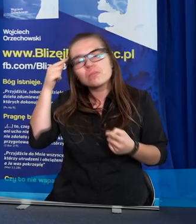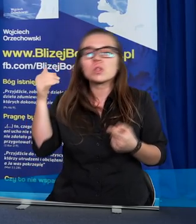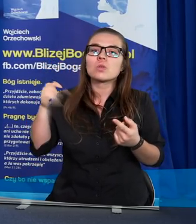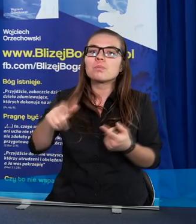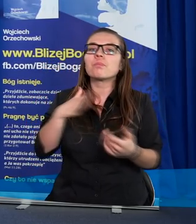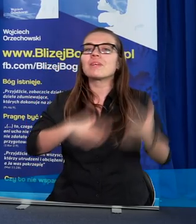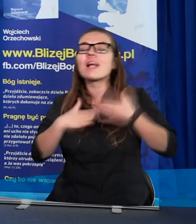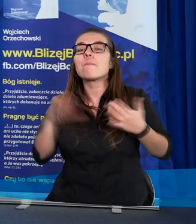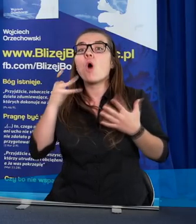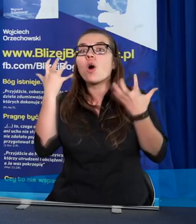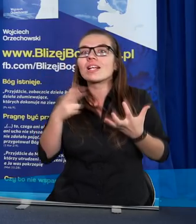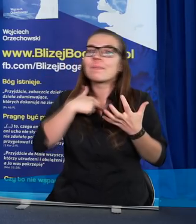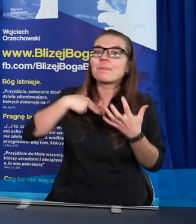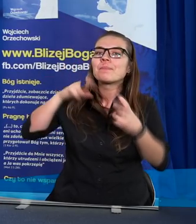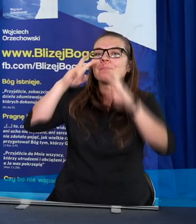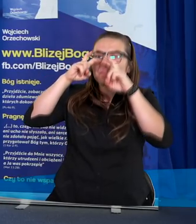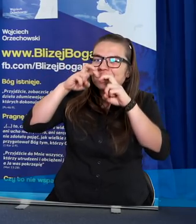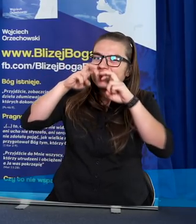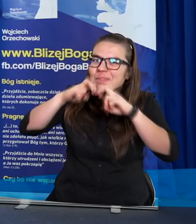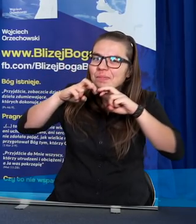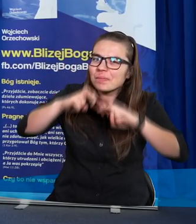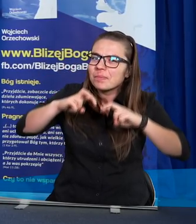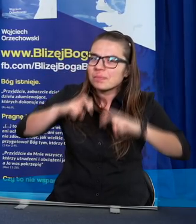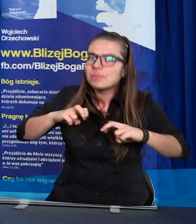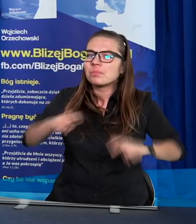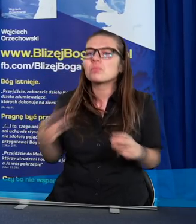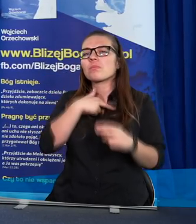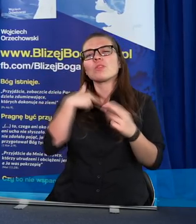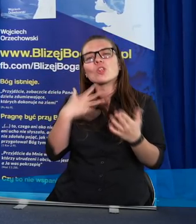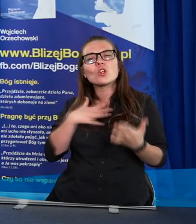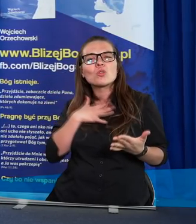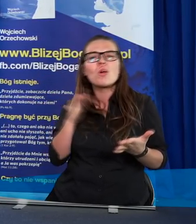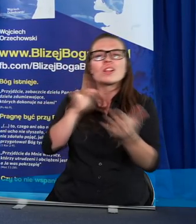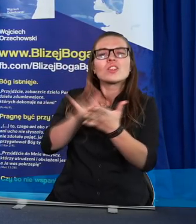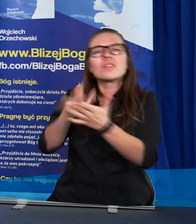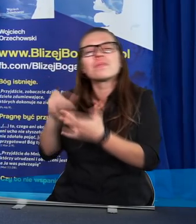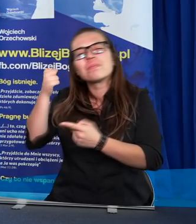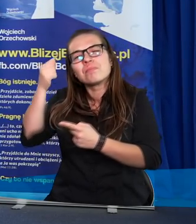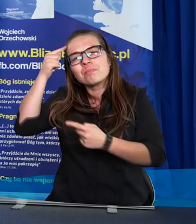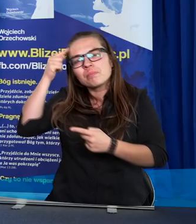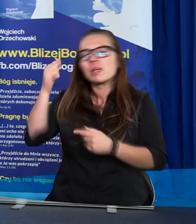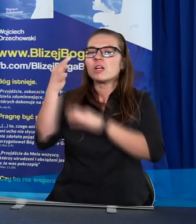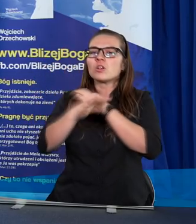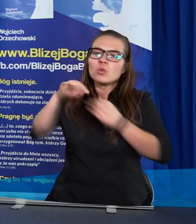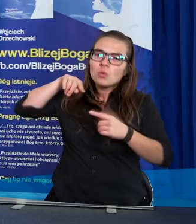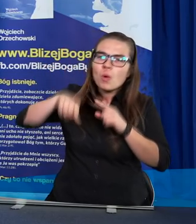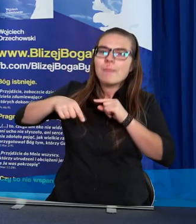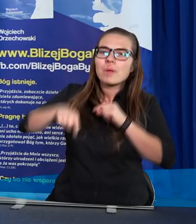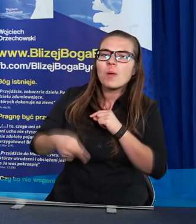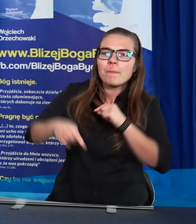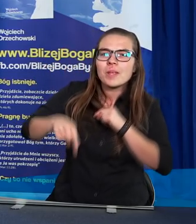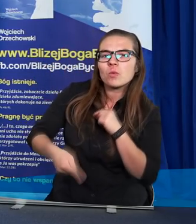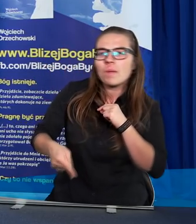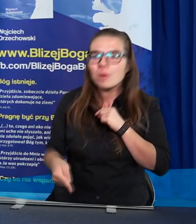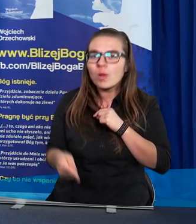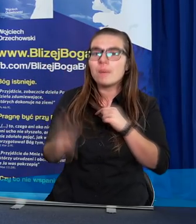przyjemne, bo poszukiwanie jest przyjemnością. Właściwie czegokolwiek się dotkniemy i zaczynamy studiować to głębiej i głębiej, i okazuje